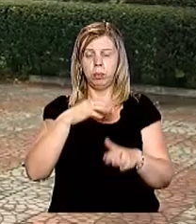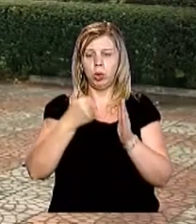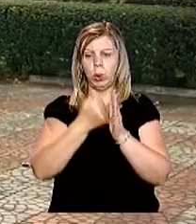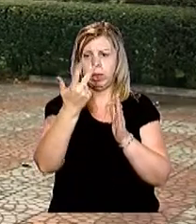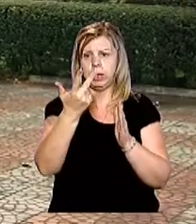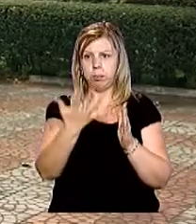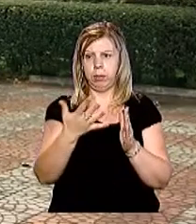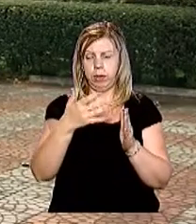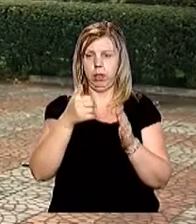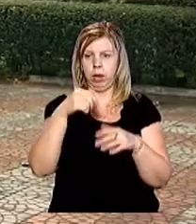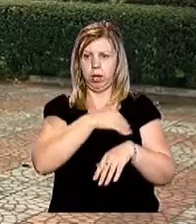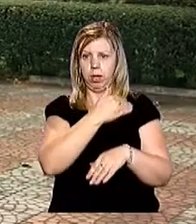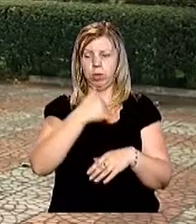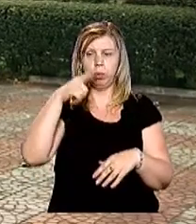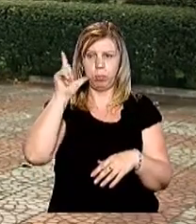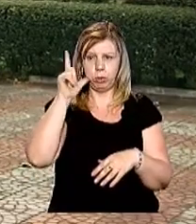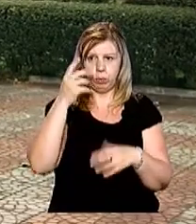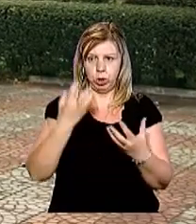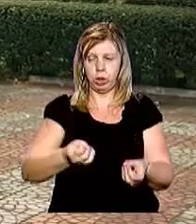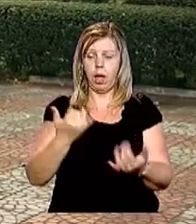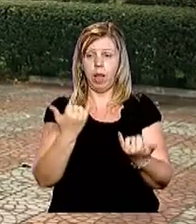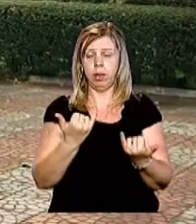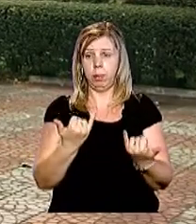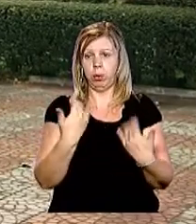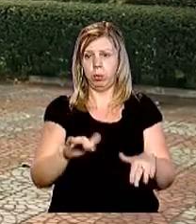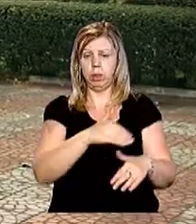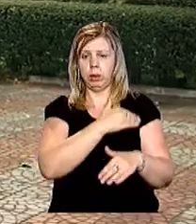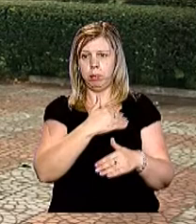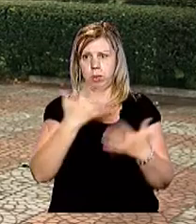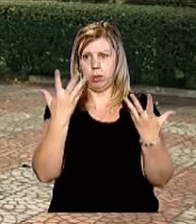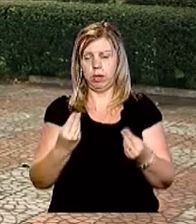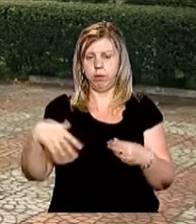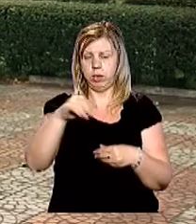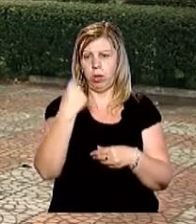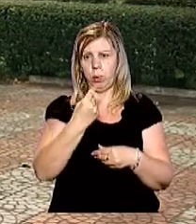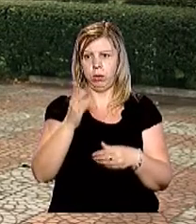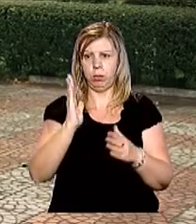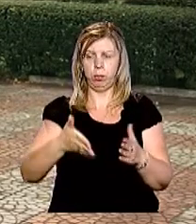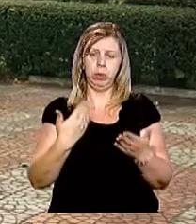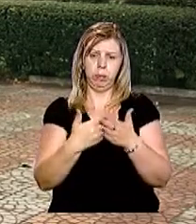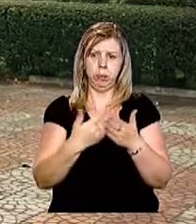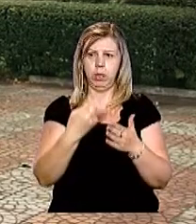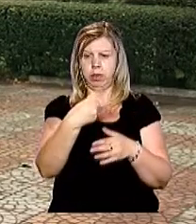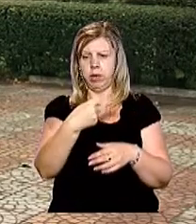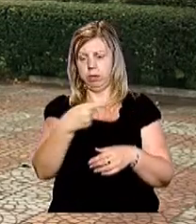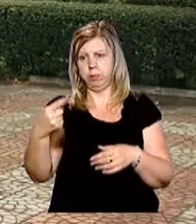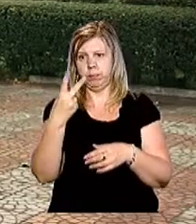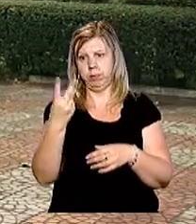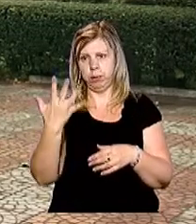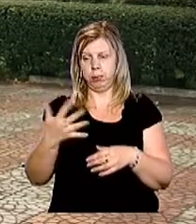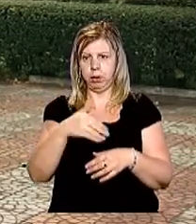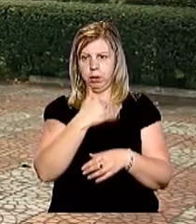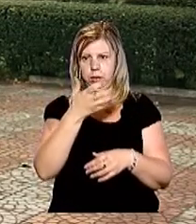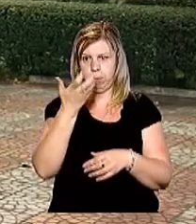35 градусів тепла, навіть позавчора ще. А вже тепер температури повітря в день по всій області становитимуть в діапазоні від 20 до 25